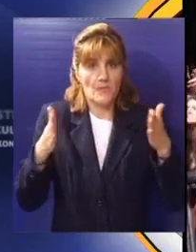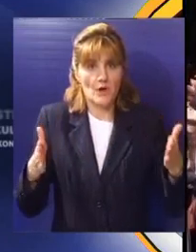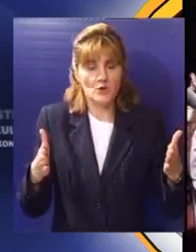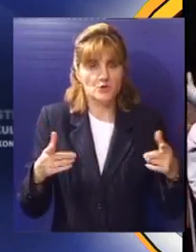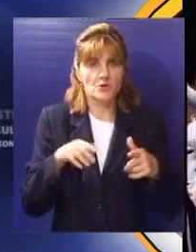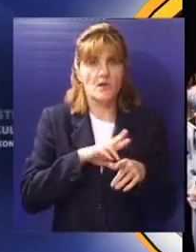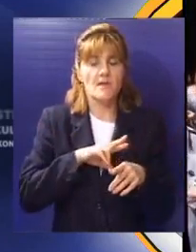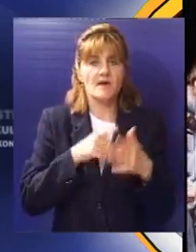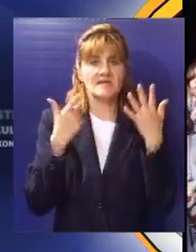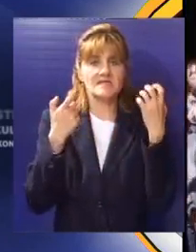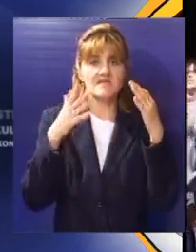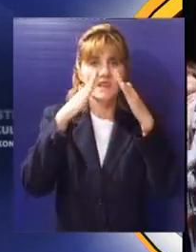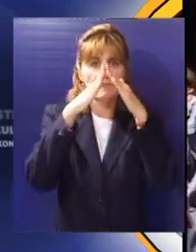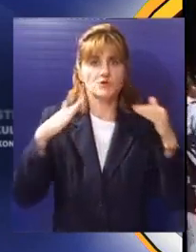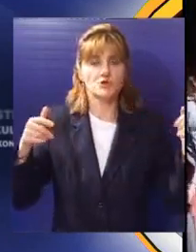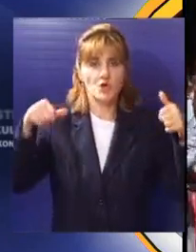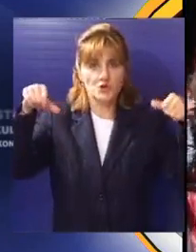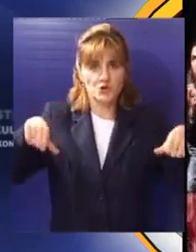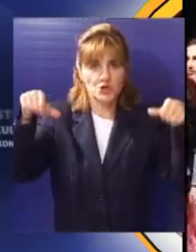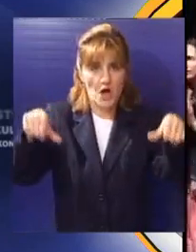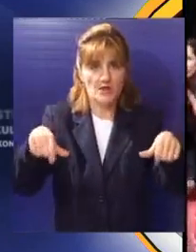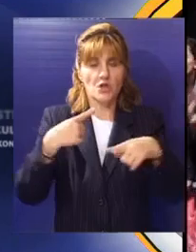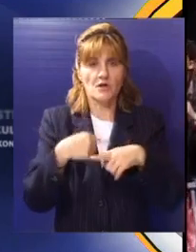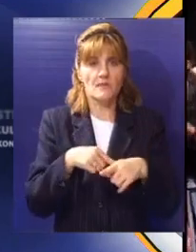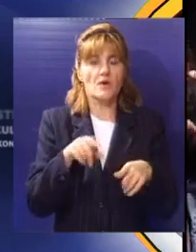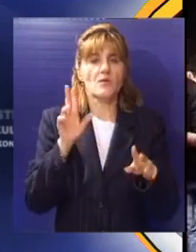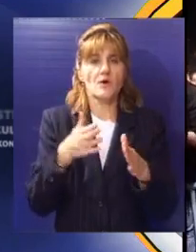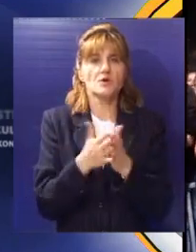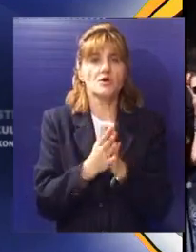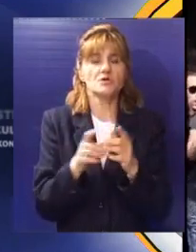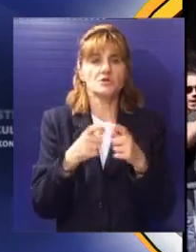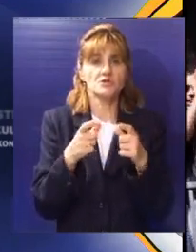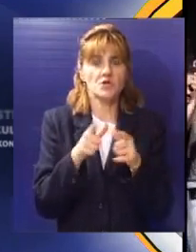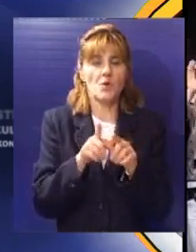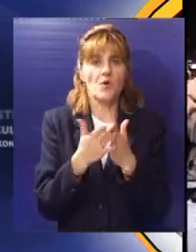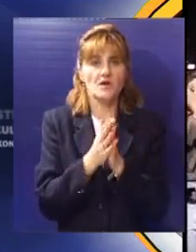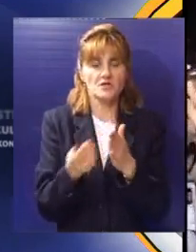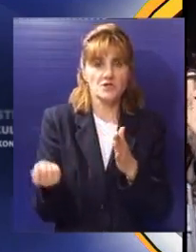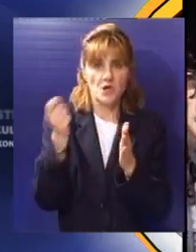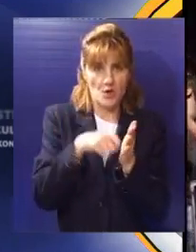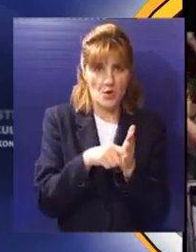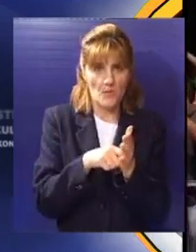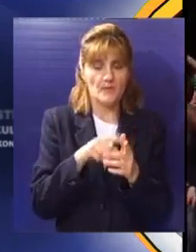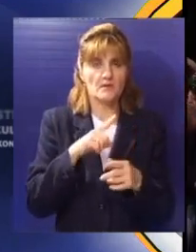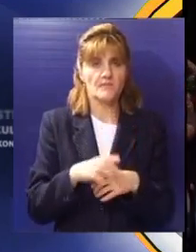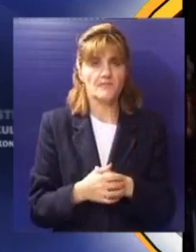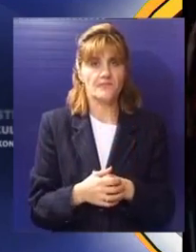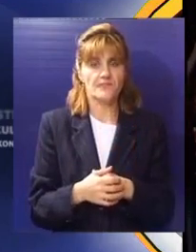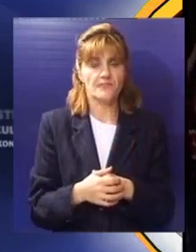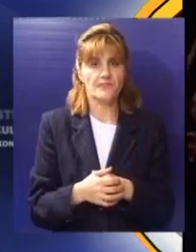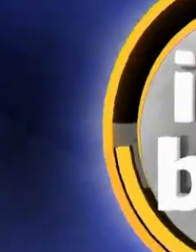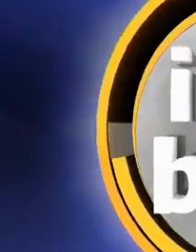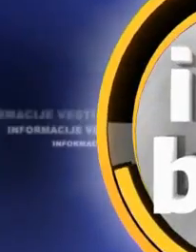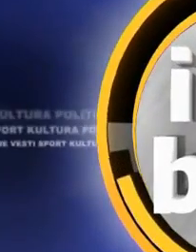te predviđa mesto za 700 šatora. Ulaznice se mogu kupiti u knjižari Plato kao i preko sajta www.geekstix.com